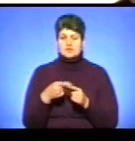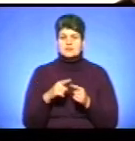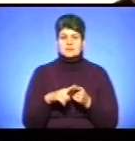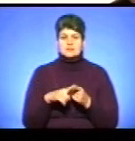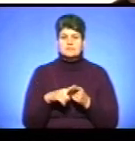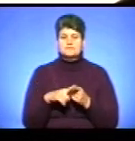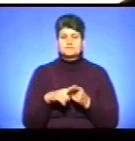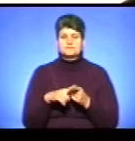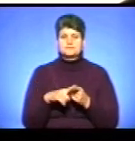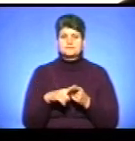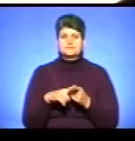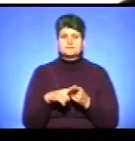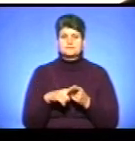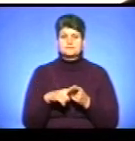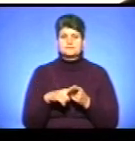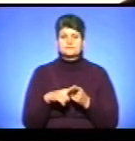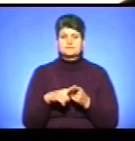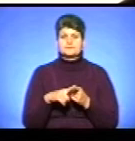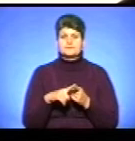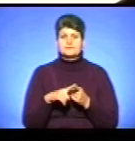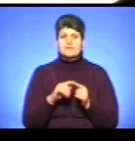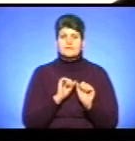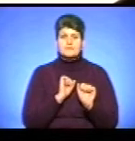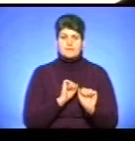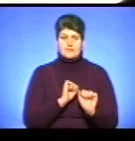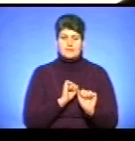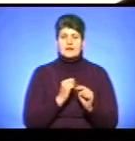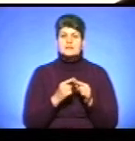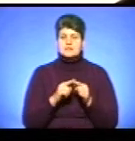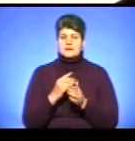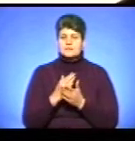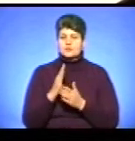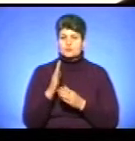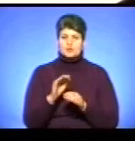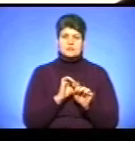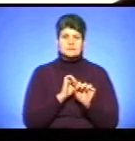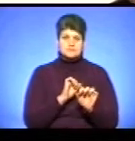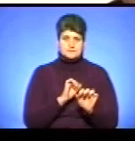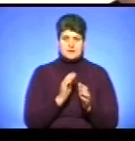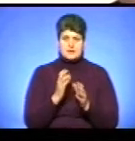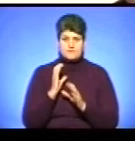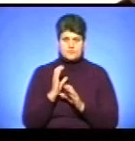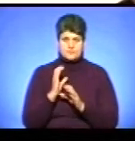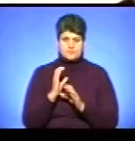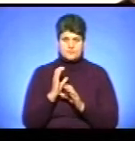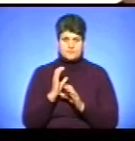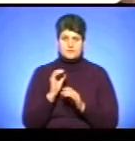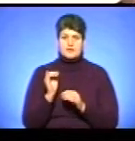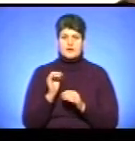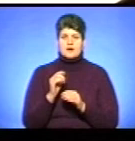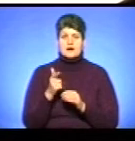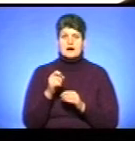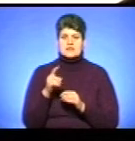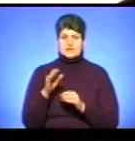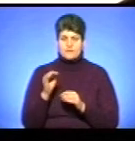безпека. Тобто, це мають бути безпечні. Безпечно, як газове